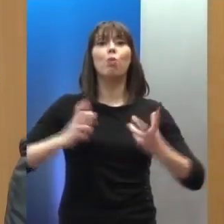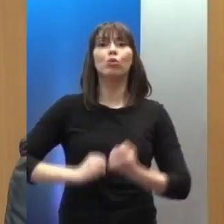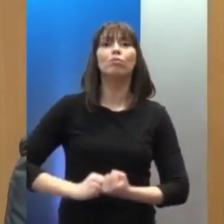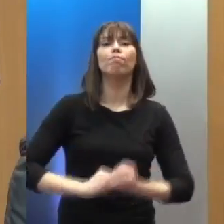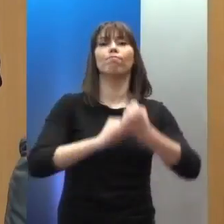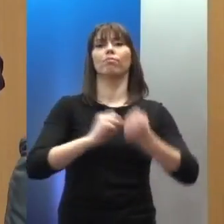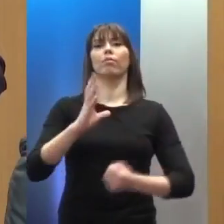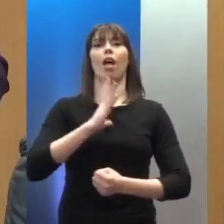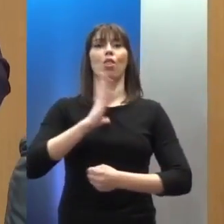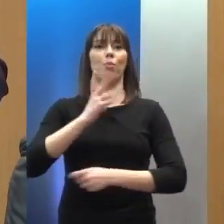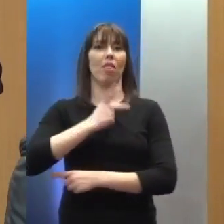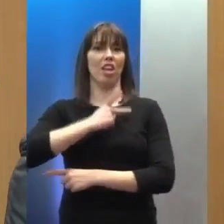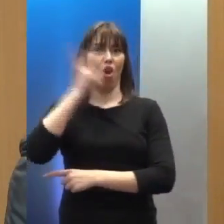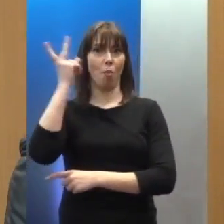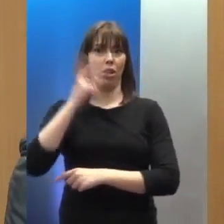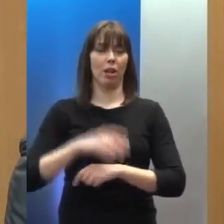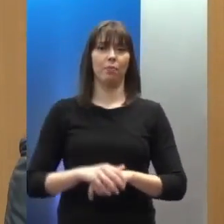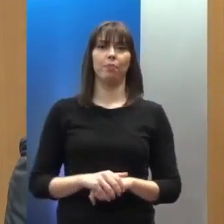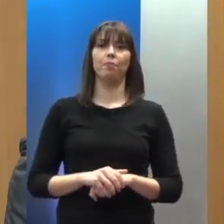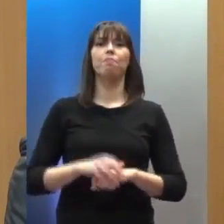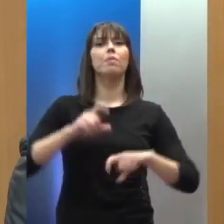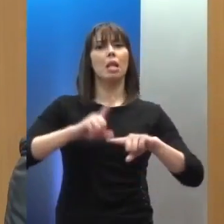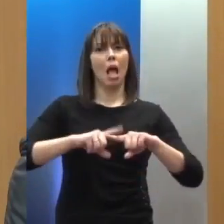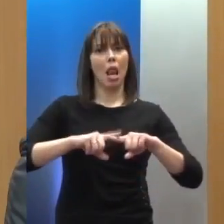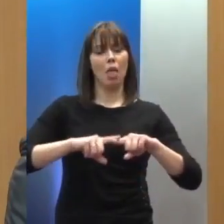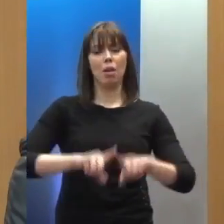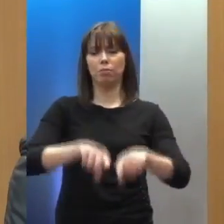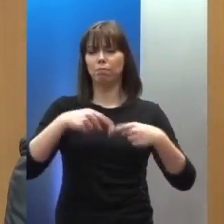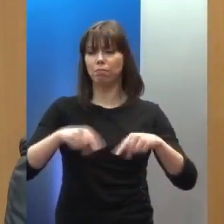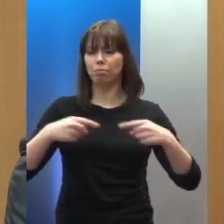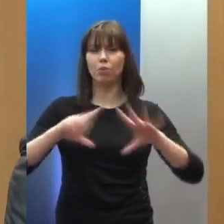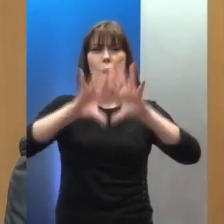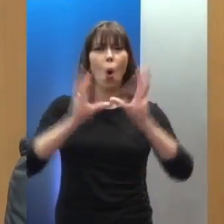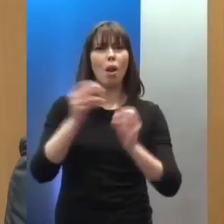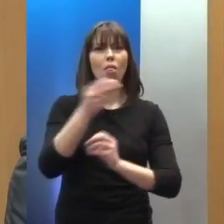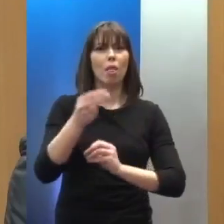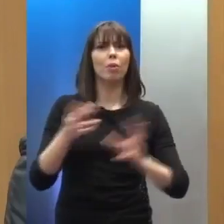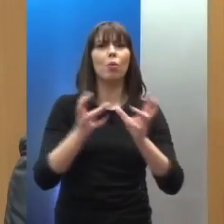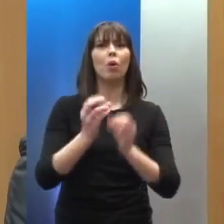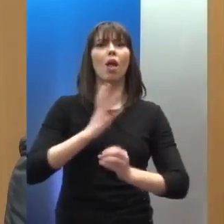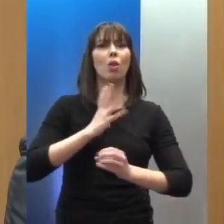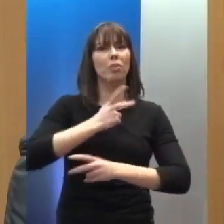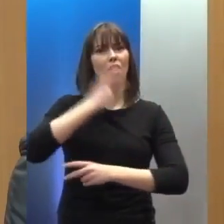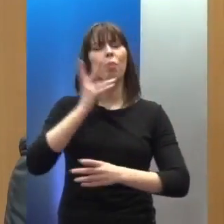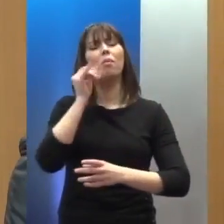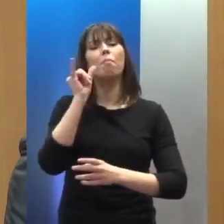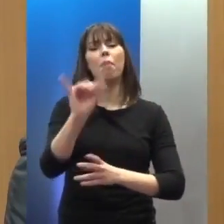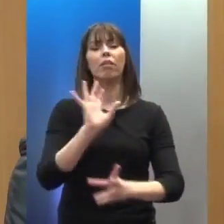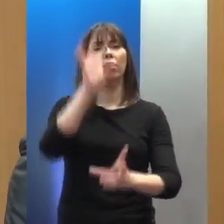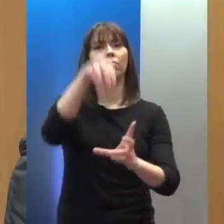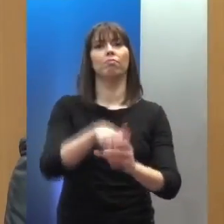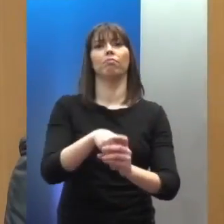Η χώρα μας συμμετέχει ενεργά στα κυριότερα φόρα των ανθρωπινων δικαιωμάτων και συμμετέχει και στην